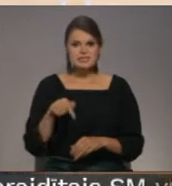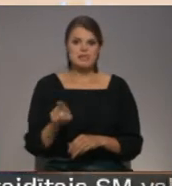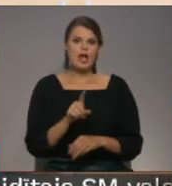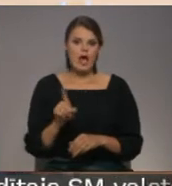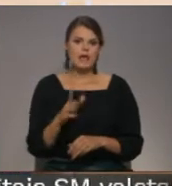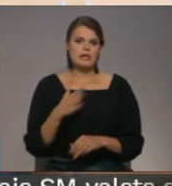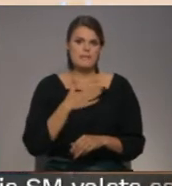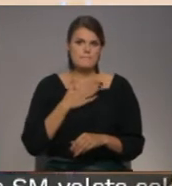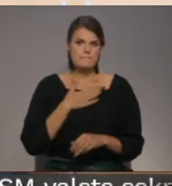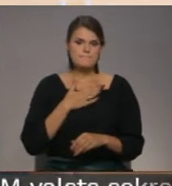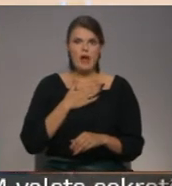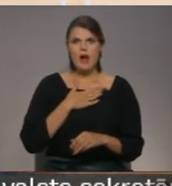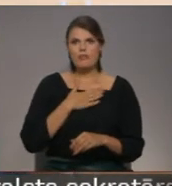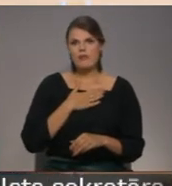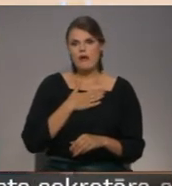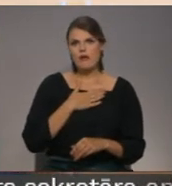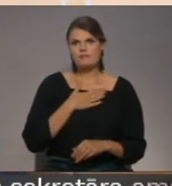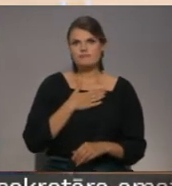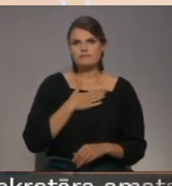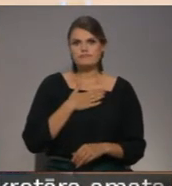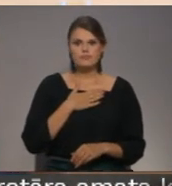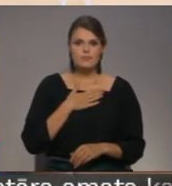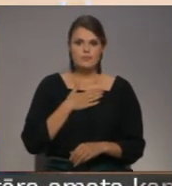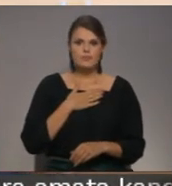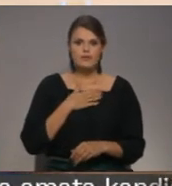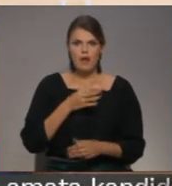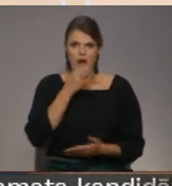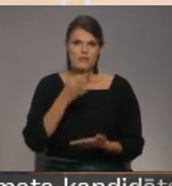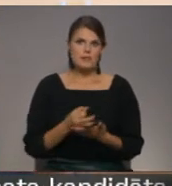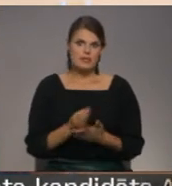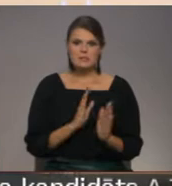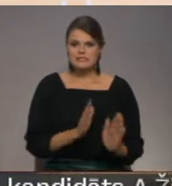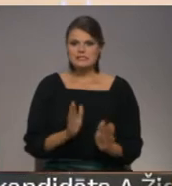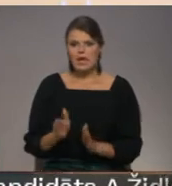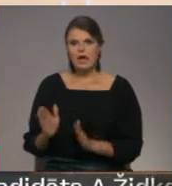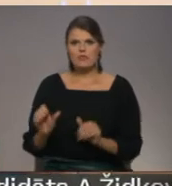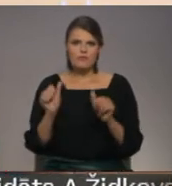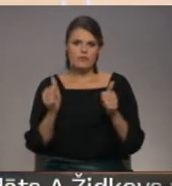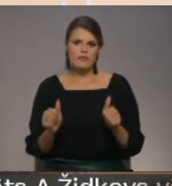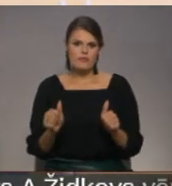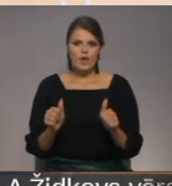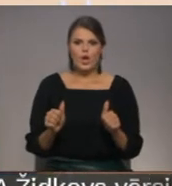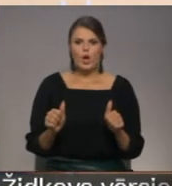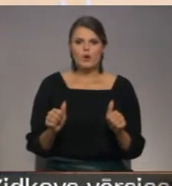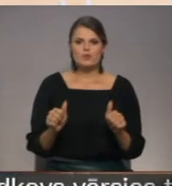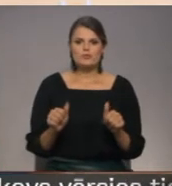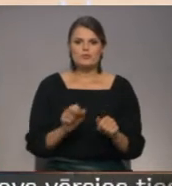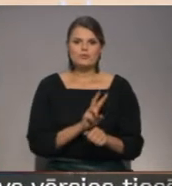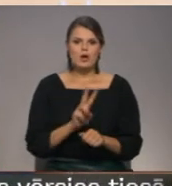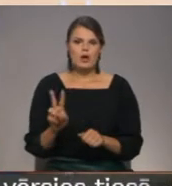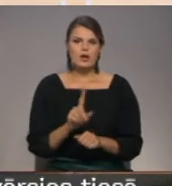atbildība sagatavot modeli, kas ir